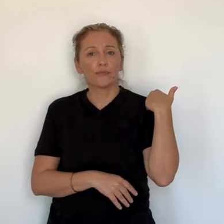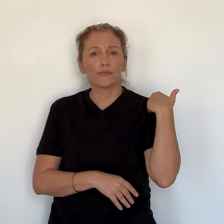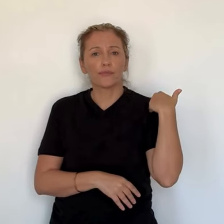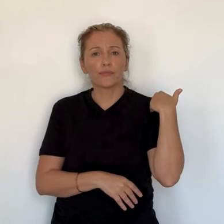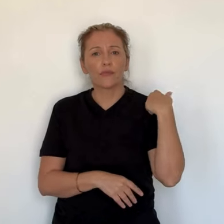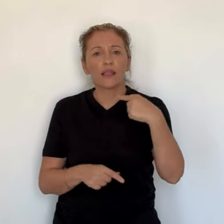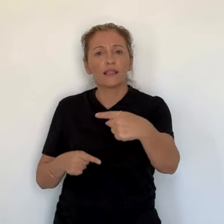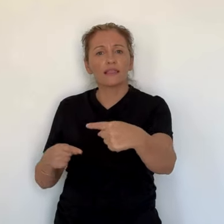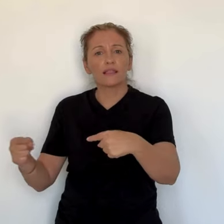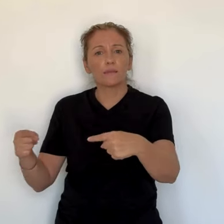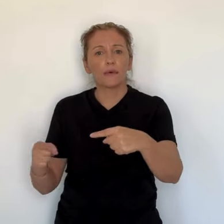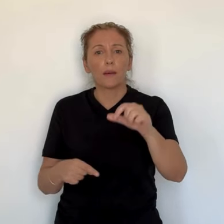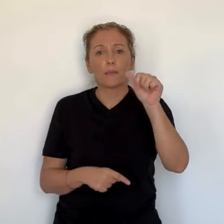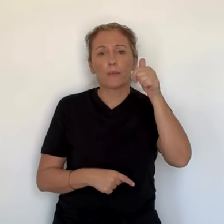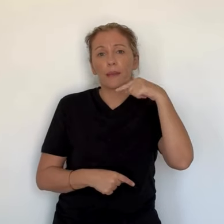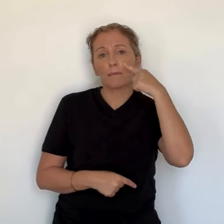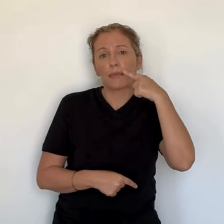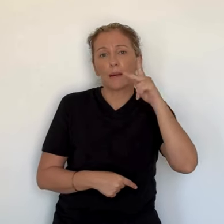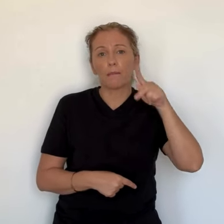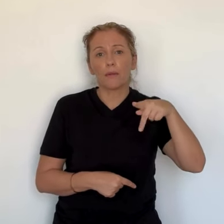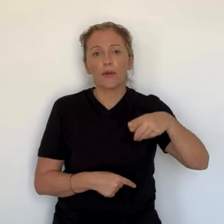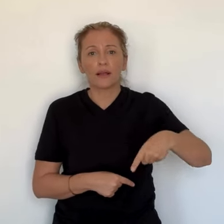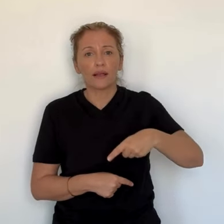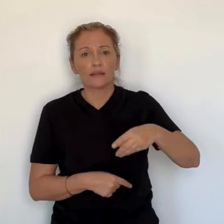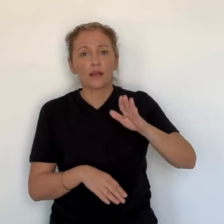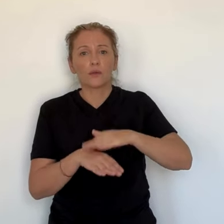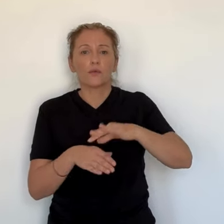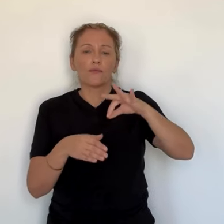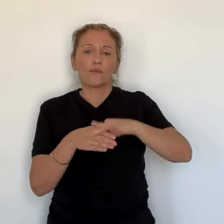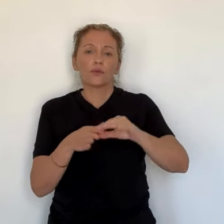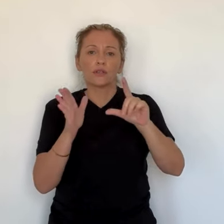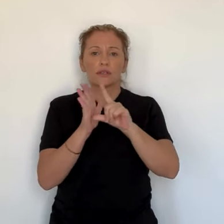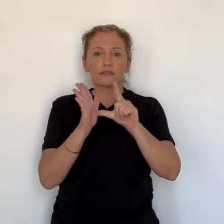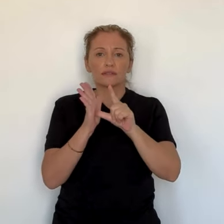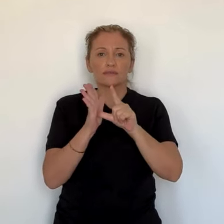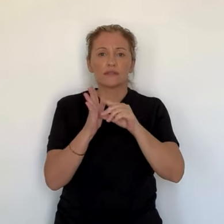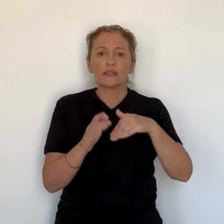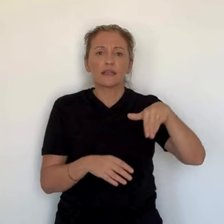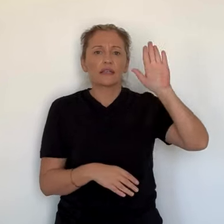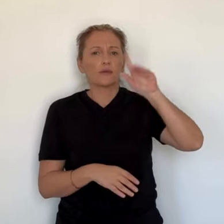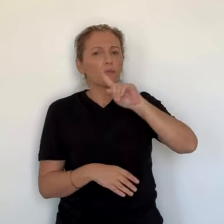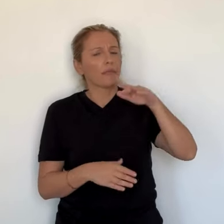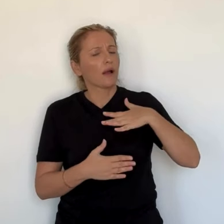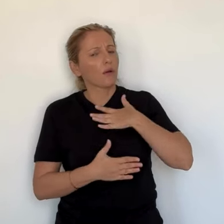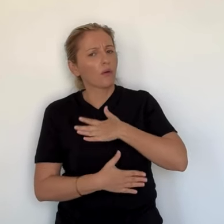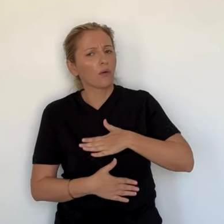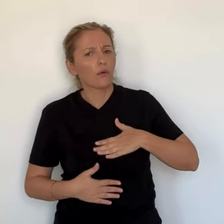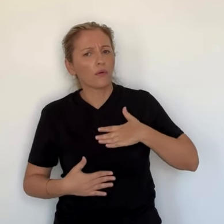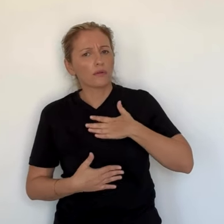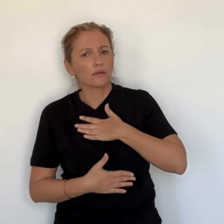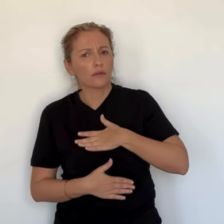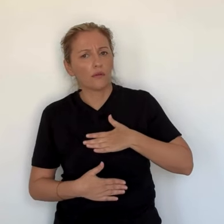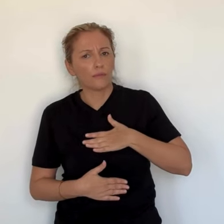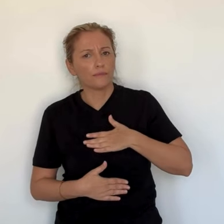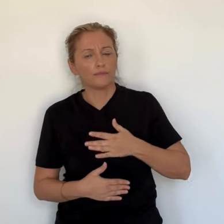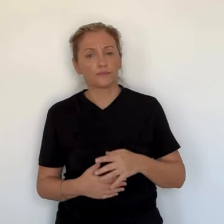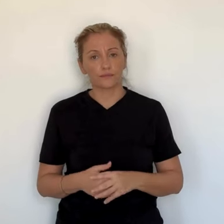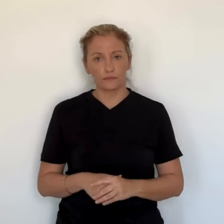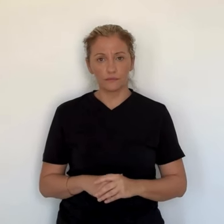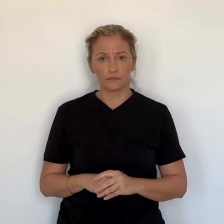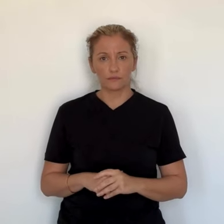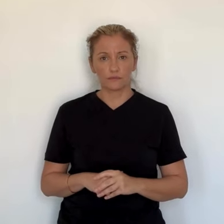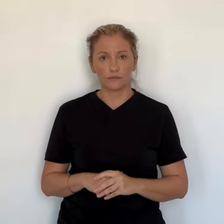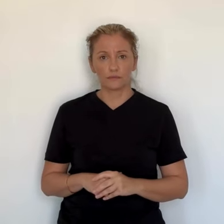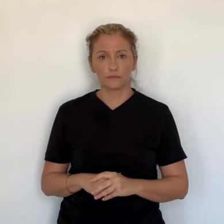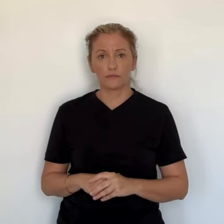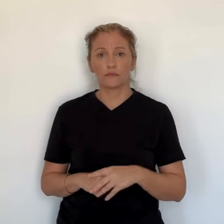élections législatives aux résultats inédits, et plutôt défavorables à la majorité territoriale, que Paul Kouatan a entamé le débat. L'exécutif n'a